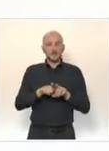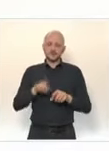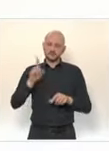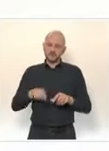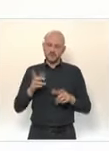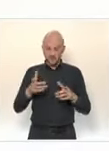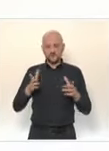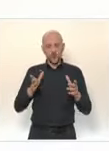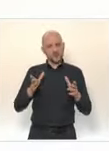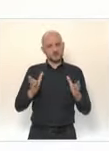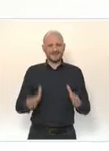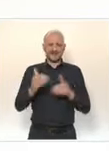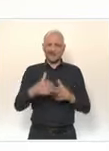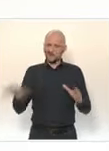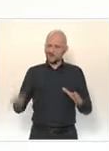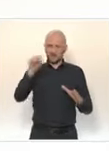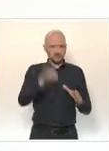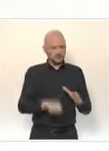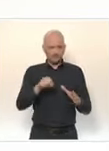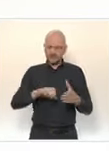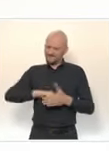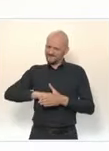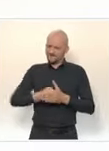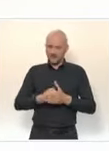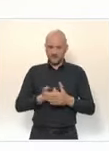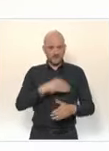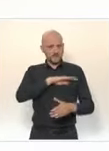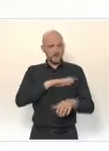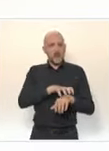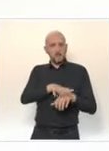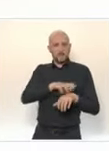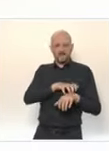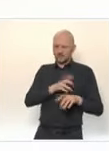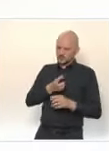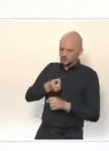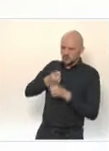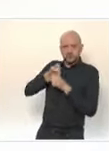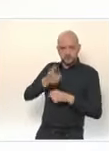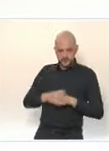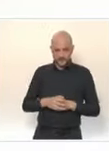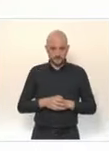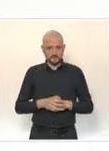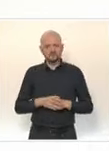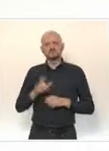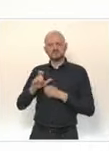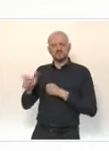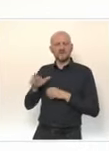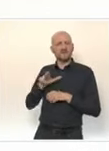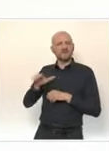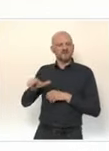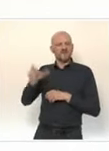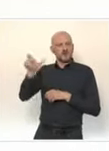assortie de contrôles par les forces de l'ordre. Le ministre de l'Intérieur vous précisera les modalités de ces contrôles